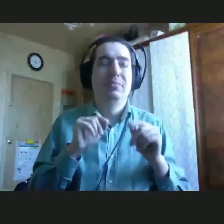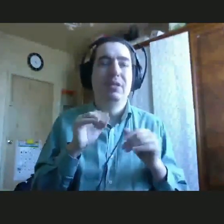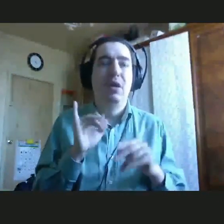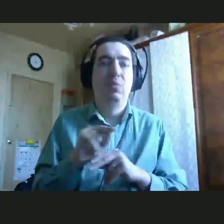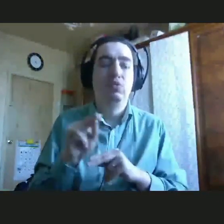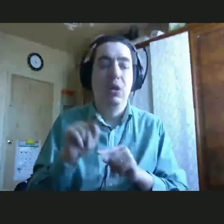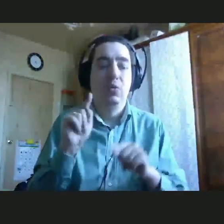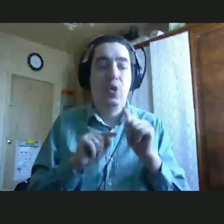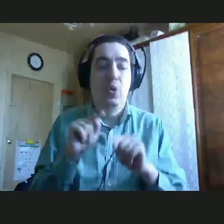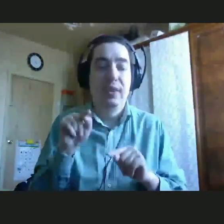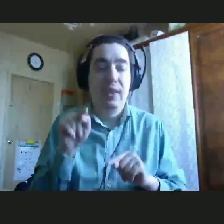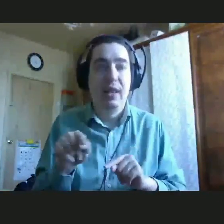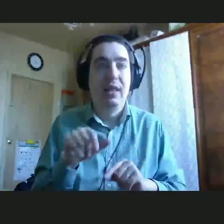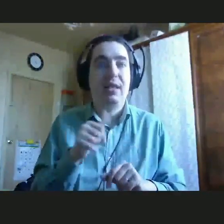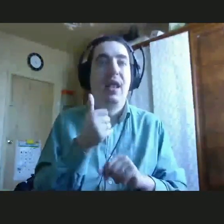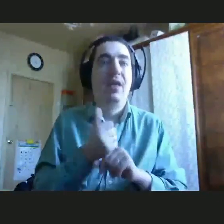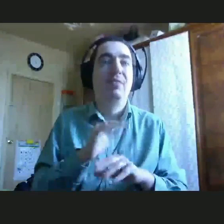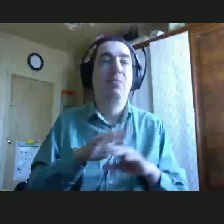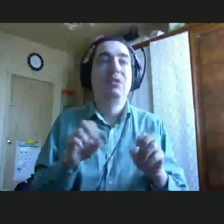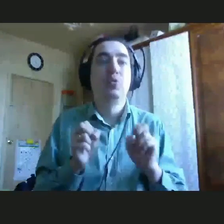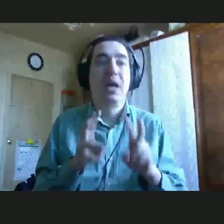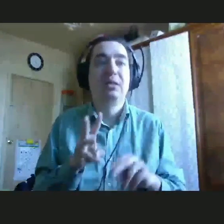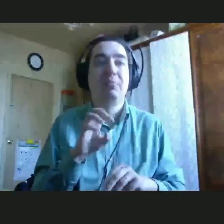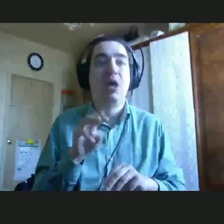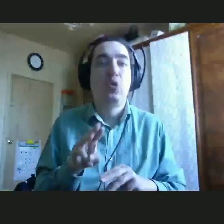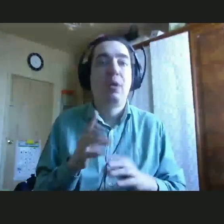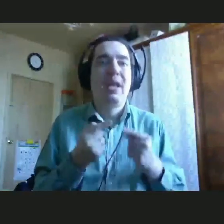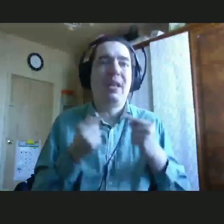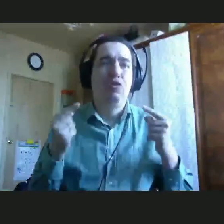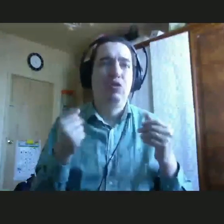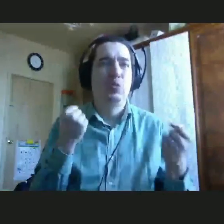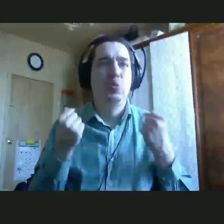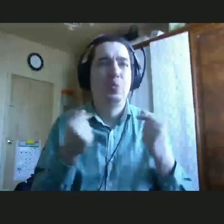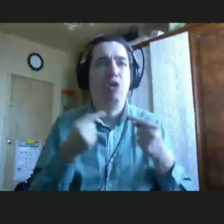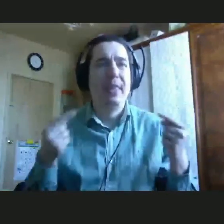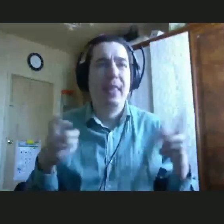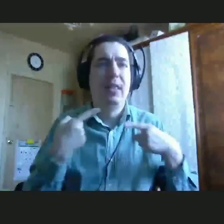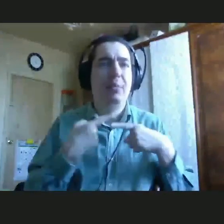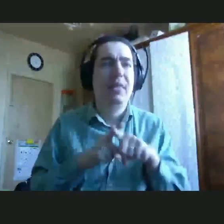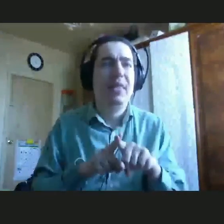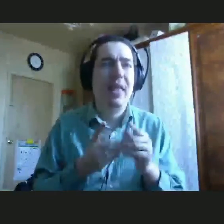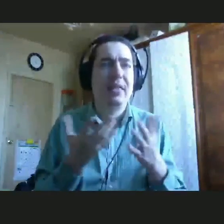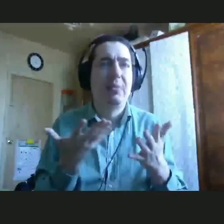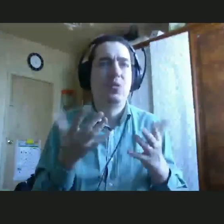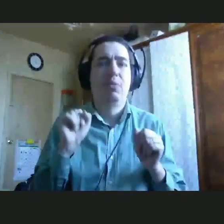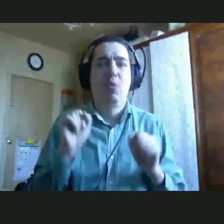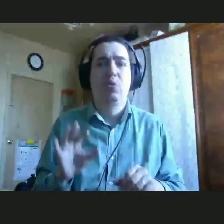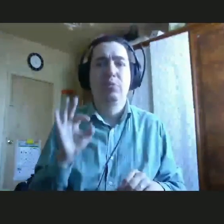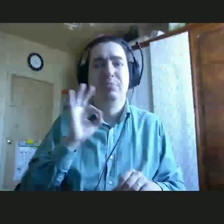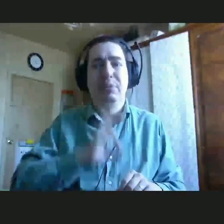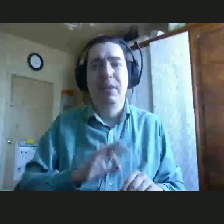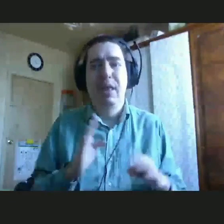базовым, а главное, безопасным методом, различным упражнениям и техникам, которые они могут применять дома